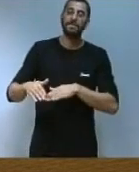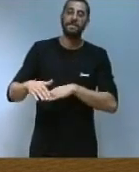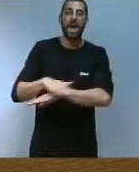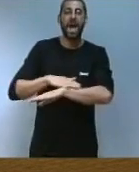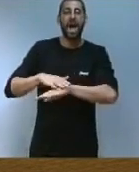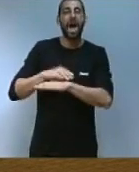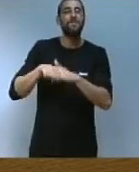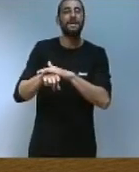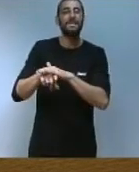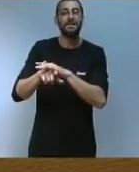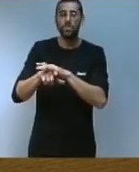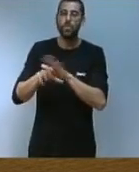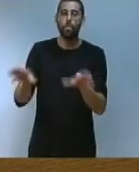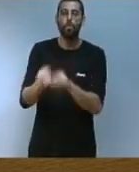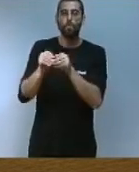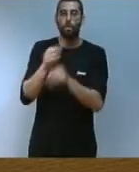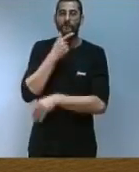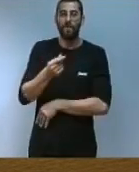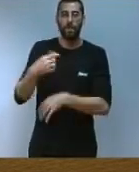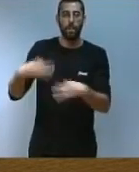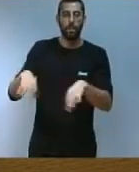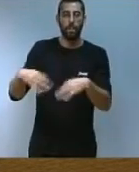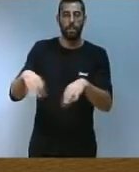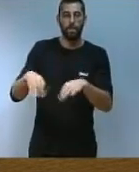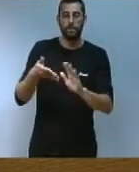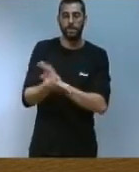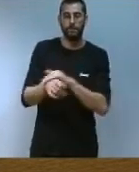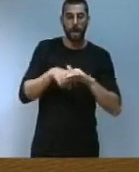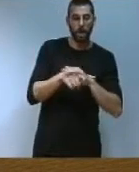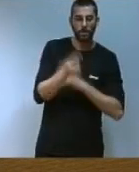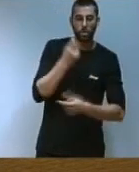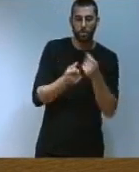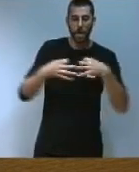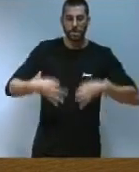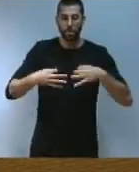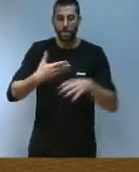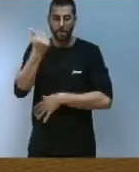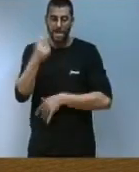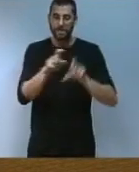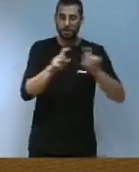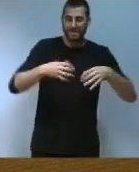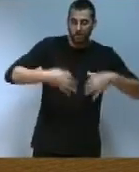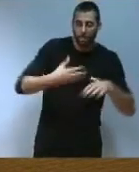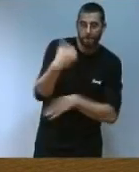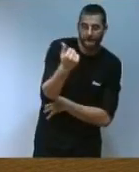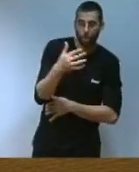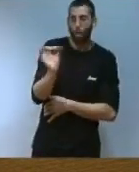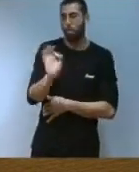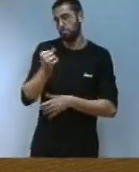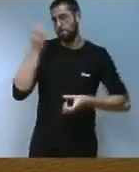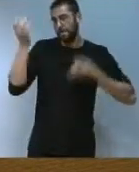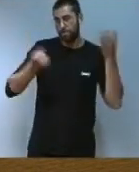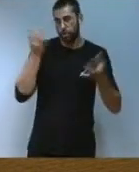i simplificats que donen més seguretat als agents econòmics a les empreses i emprenedores Per això